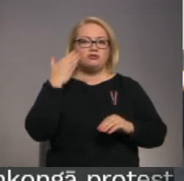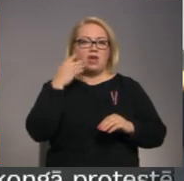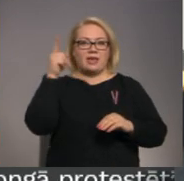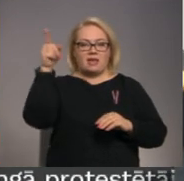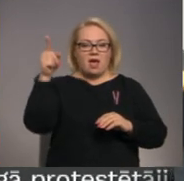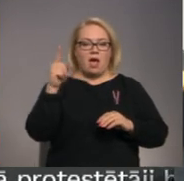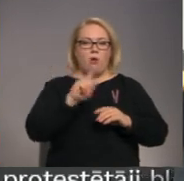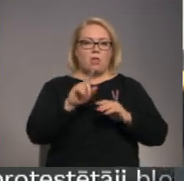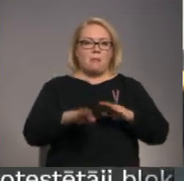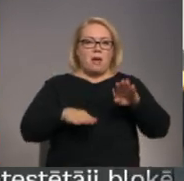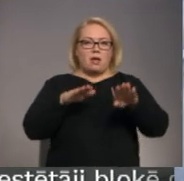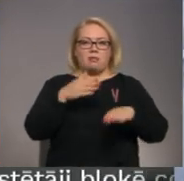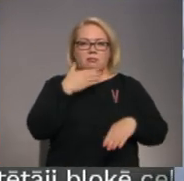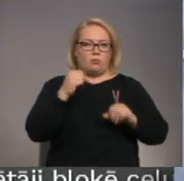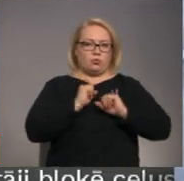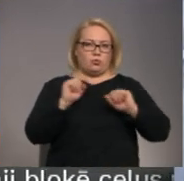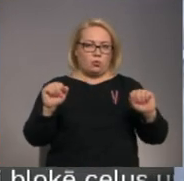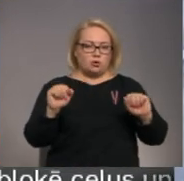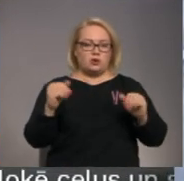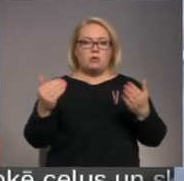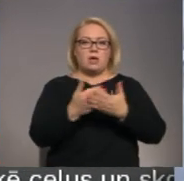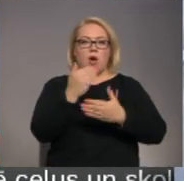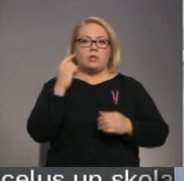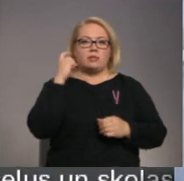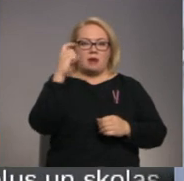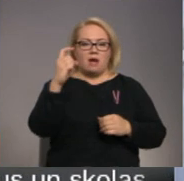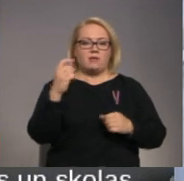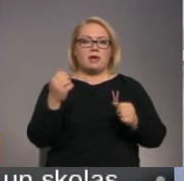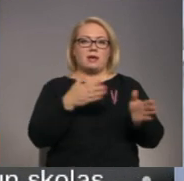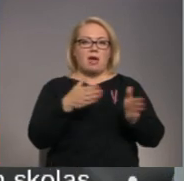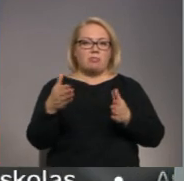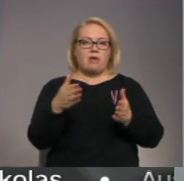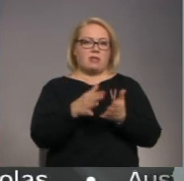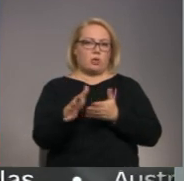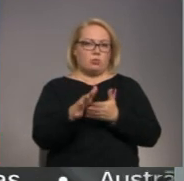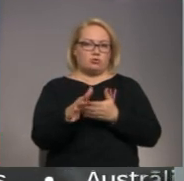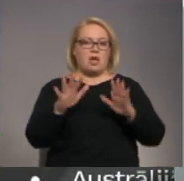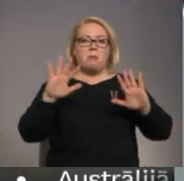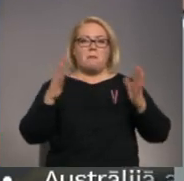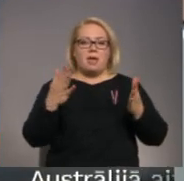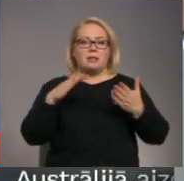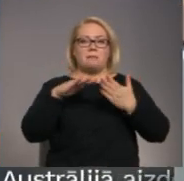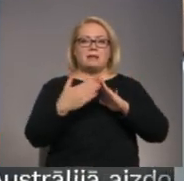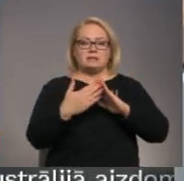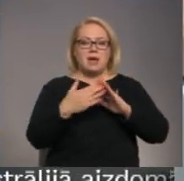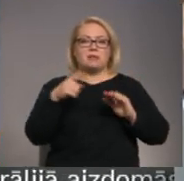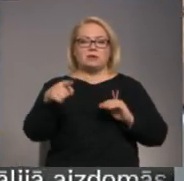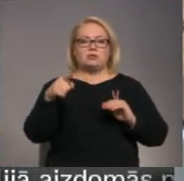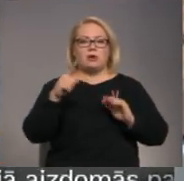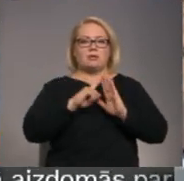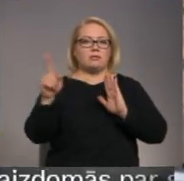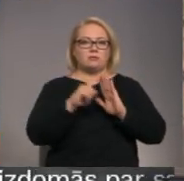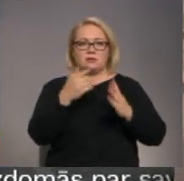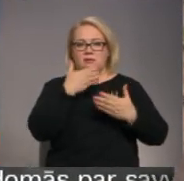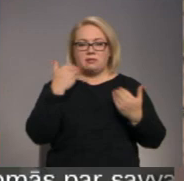pakāpjienī, kas nav droši. Jaunie tramvai ir gatavi eksploatācijai, taču pagaidām pilsētas mašrutos tie nekursē.